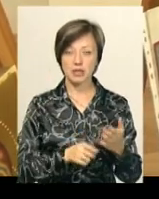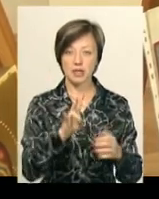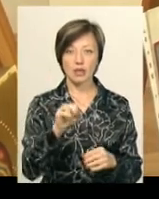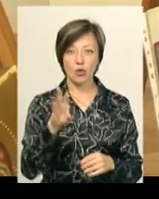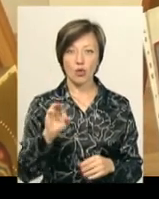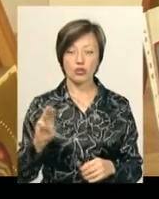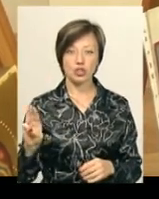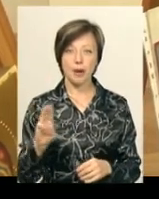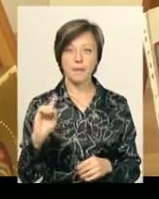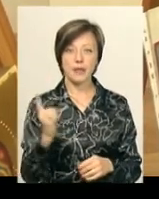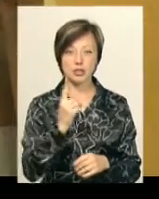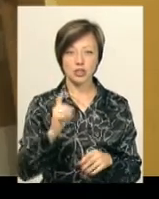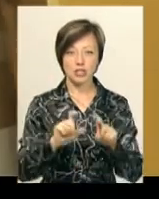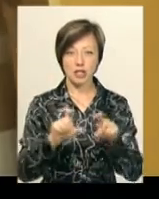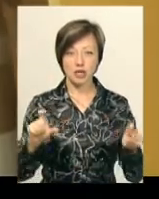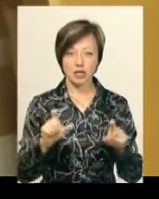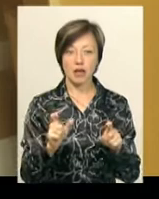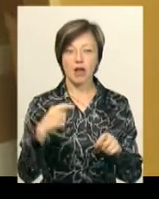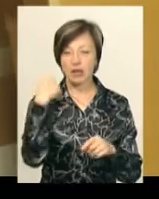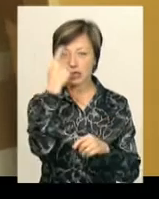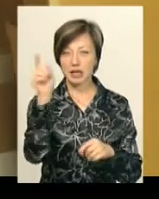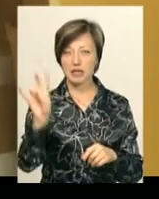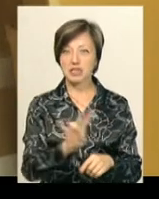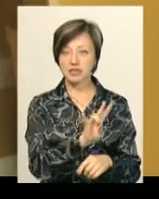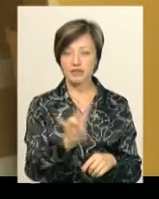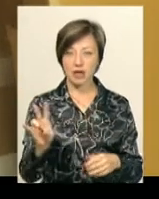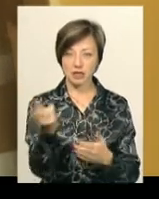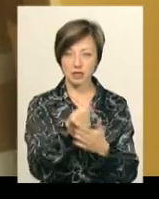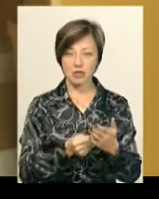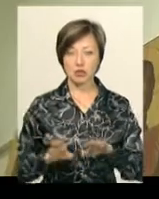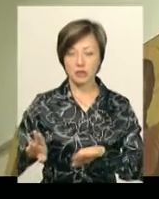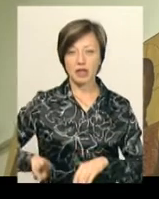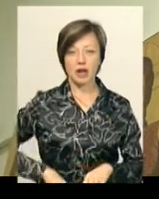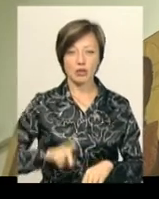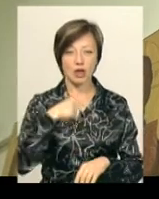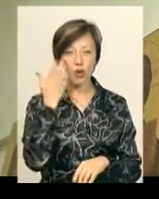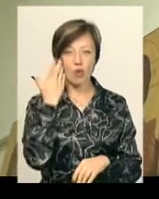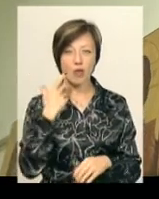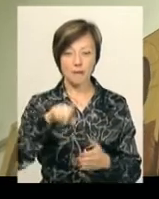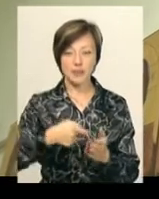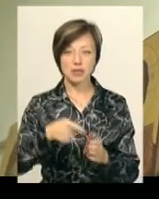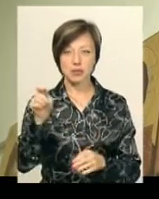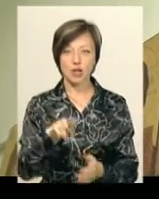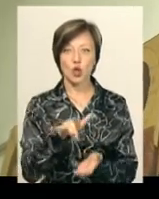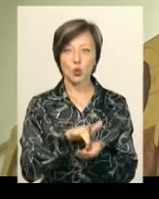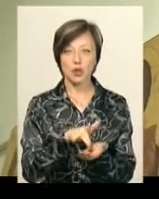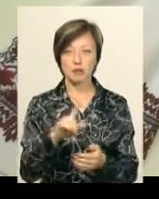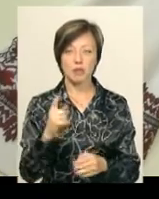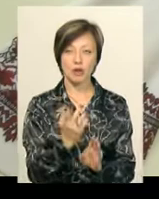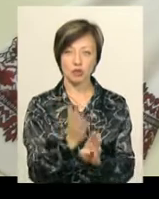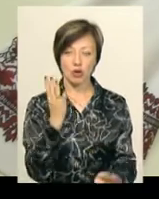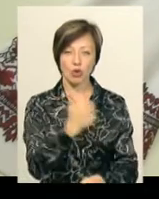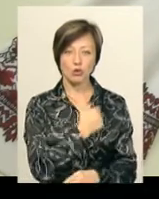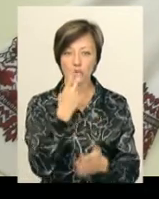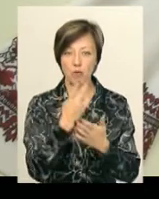ліцензований заклад, де навчаються писати лики святих. Заступниця директора Світлана Михайлова каже, коли в місто приїздять туристи, передусім хочуть